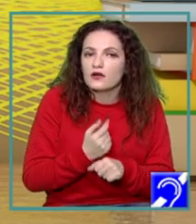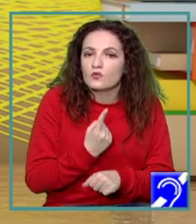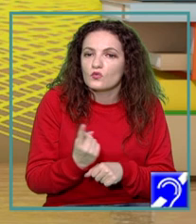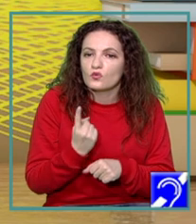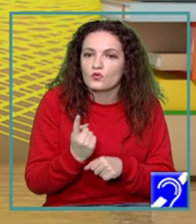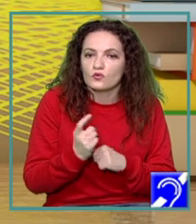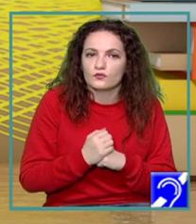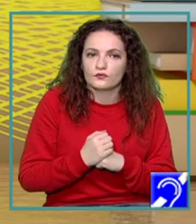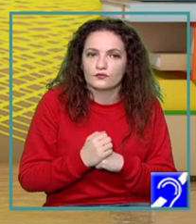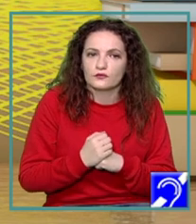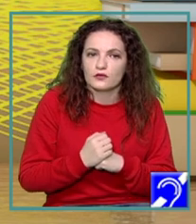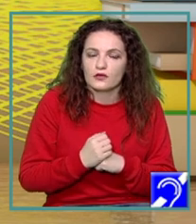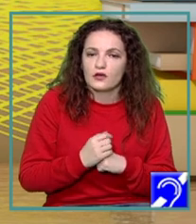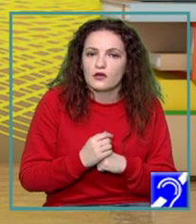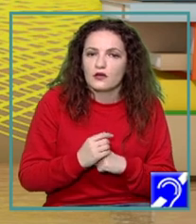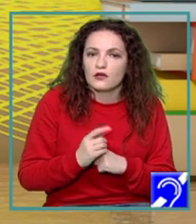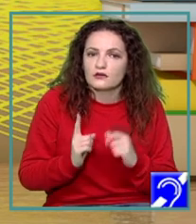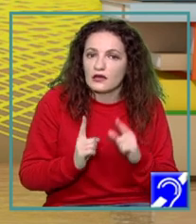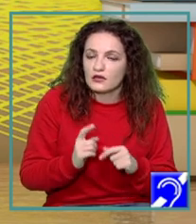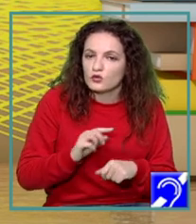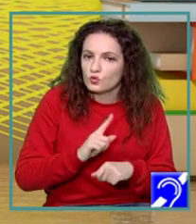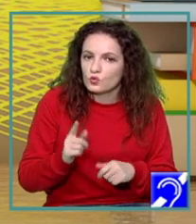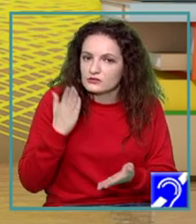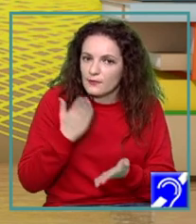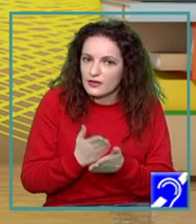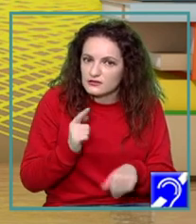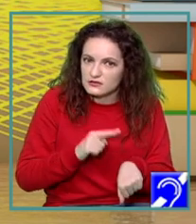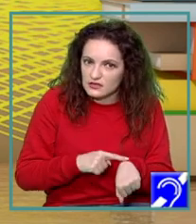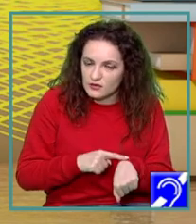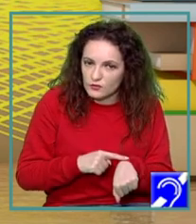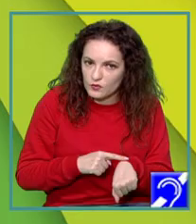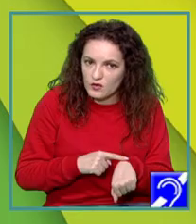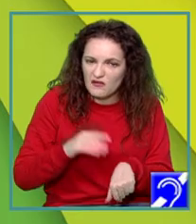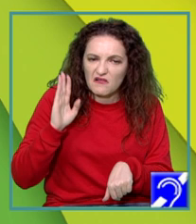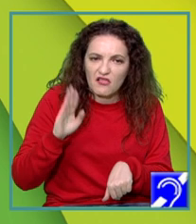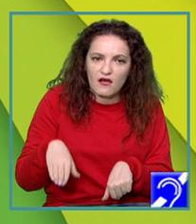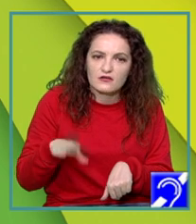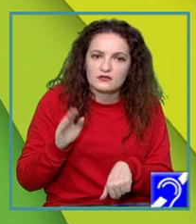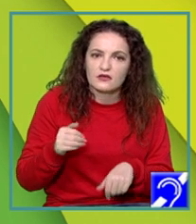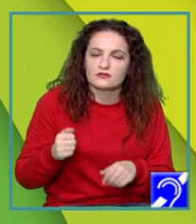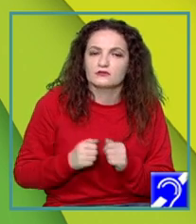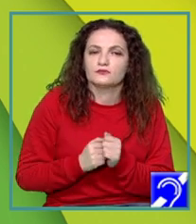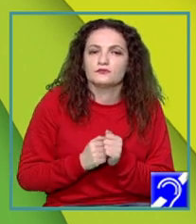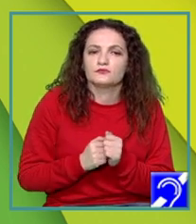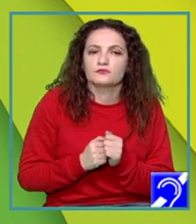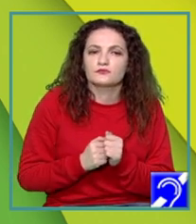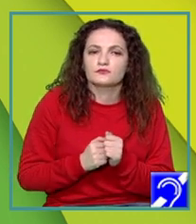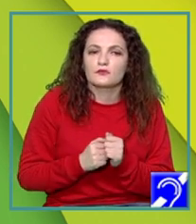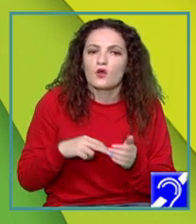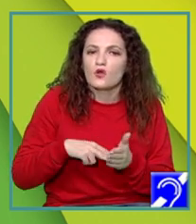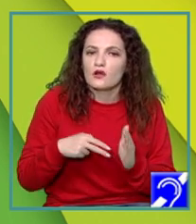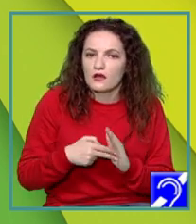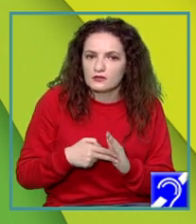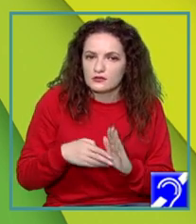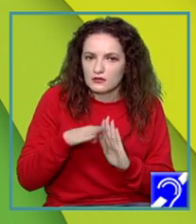pentru că altfel tot timpul vom amâna, vom amâna și nu vom realiza ceea ce ne-am planificat. Și sigur că organizarea aceasta,